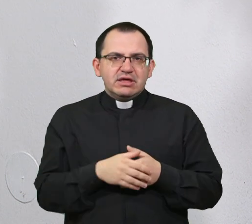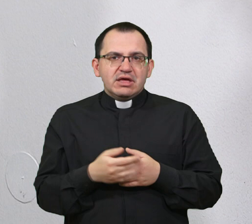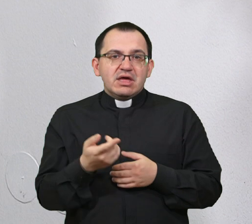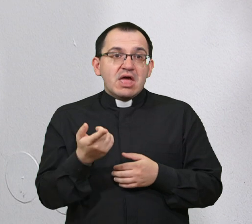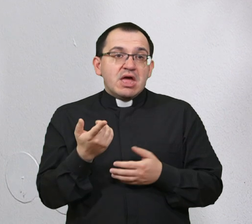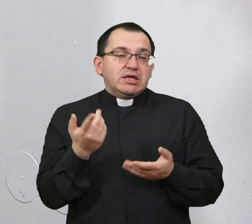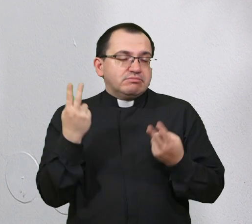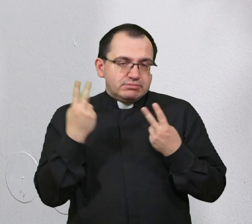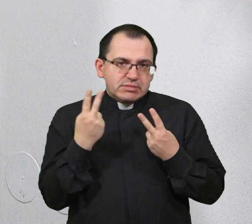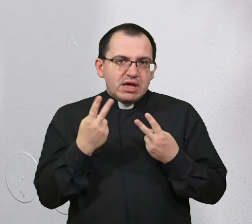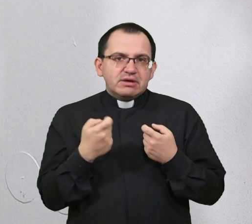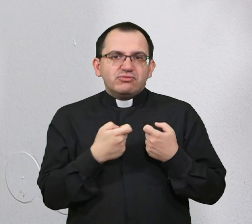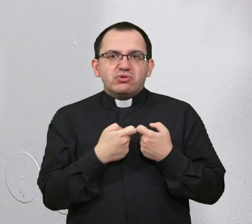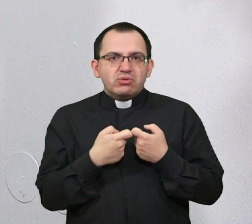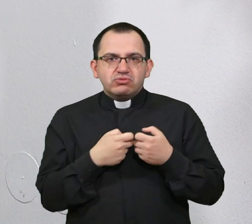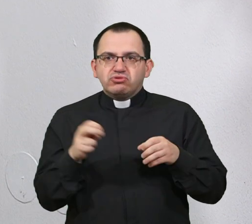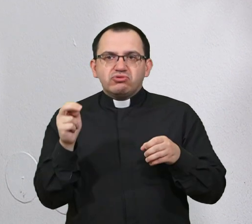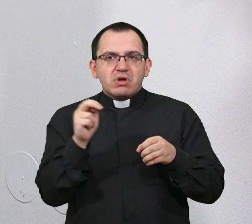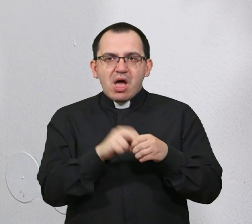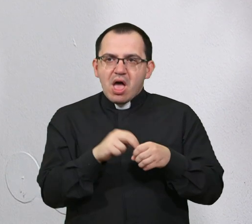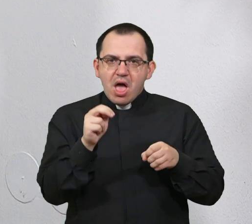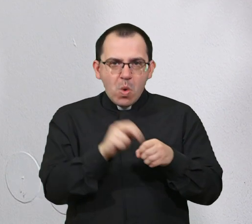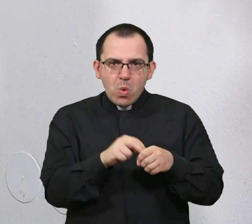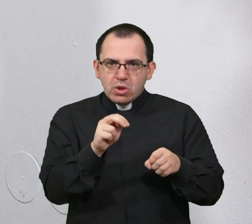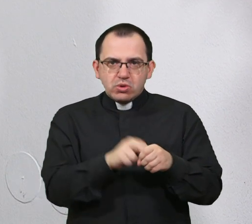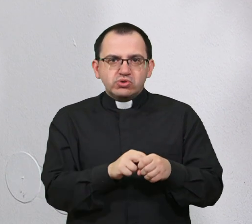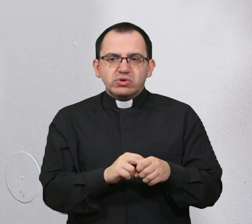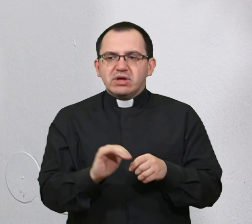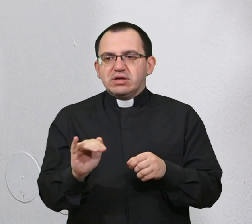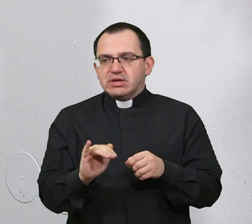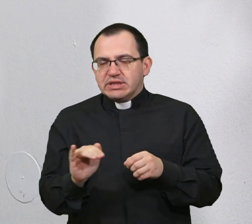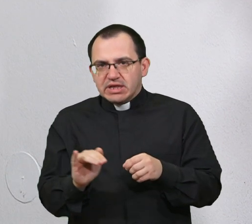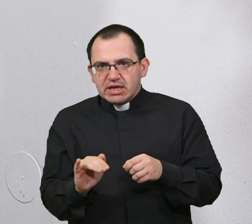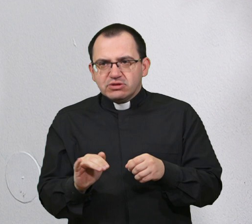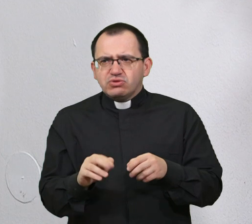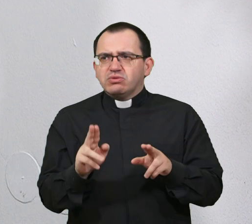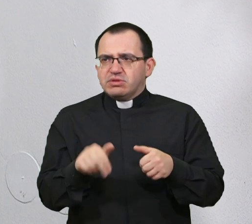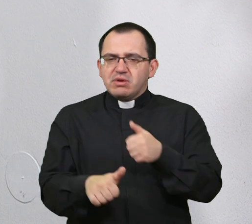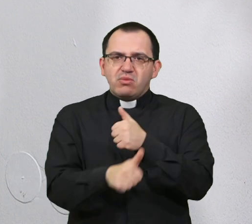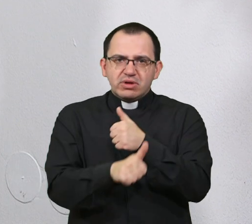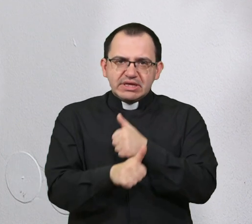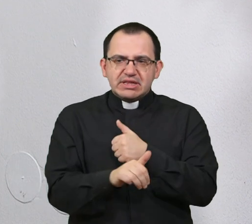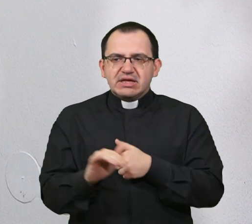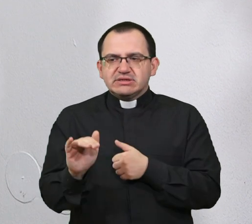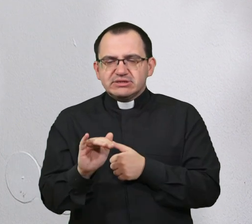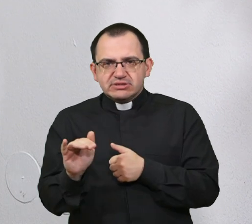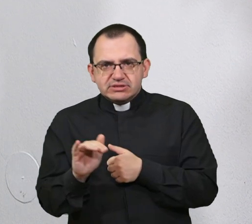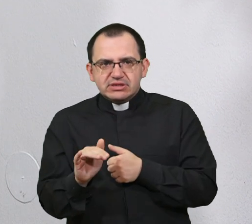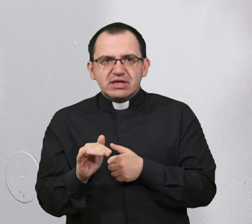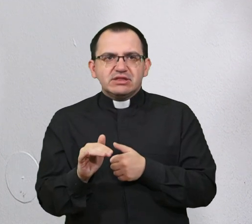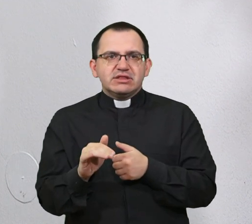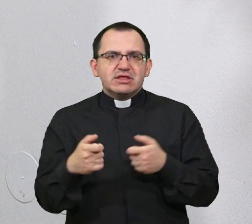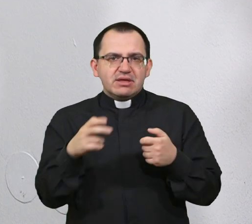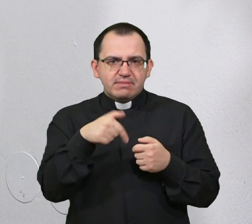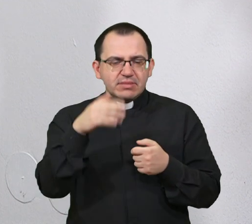udruga učlanjuje i djecu, nažalost. Imamo 11 rodjece o kojima